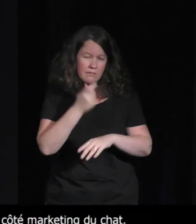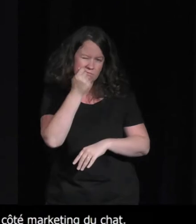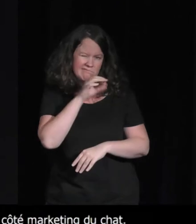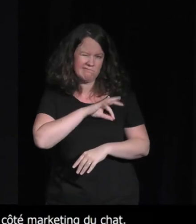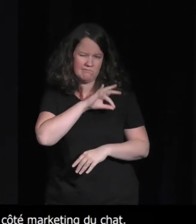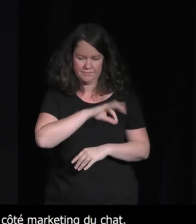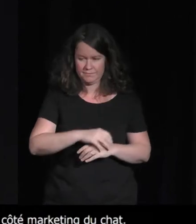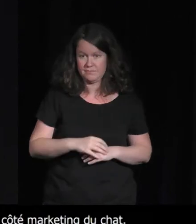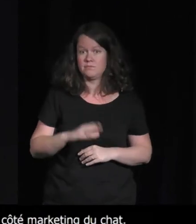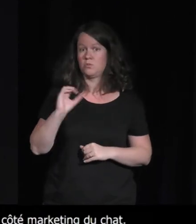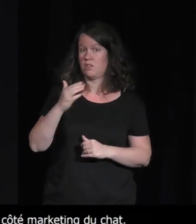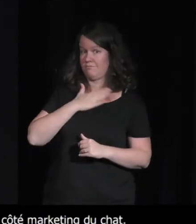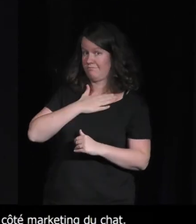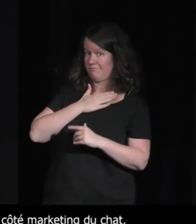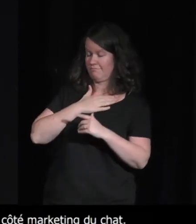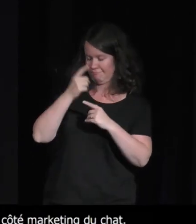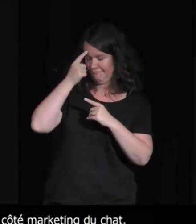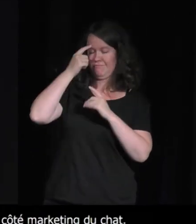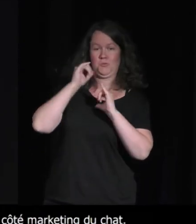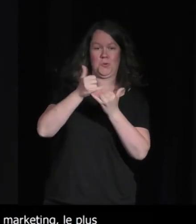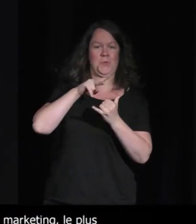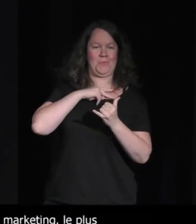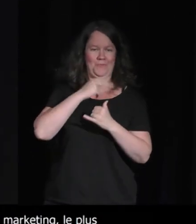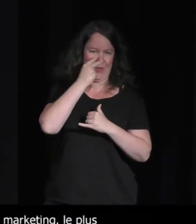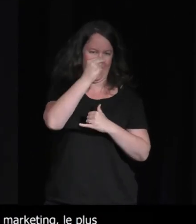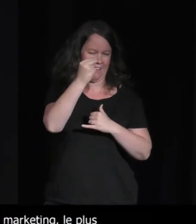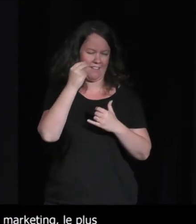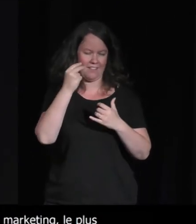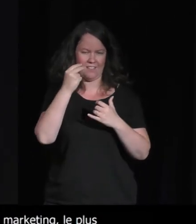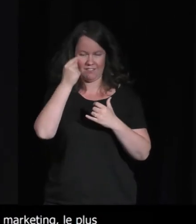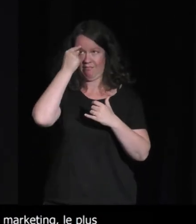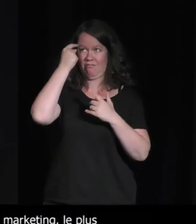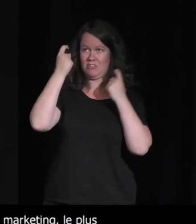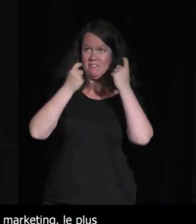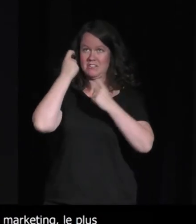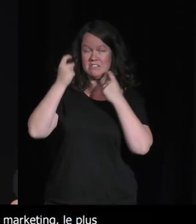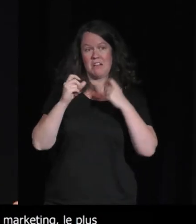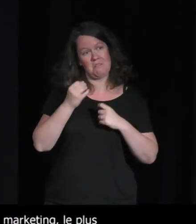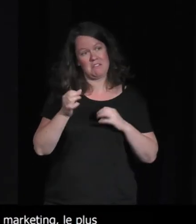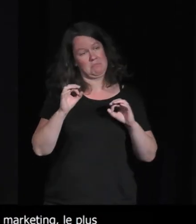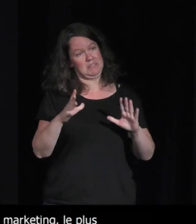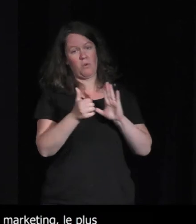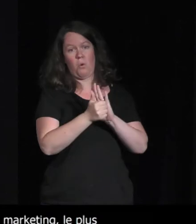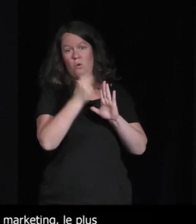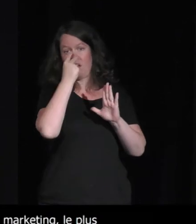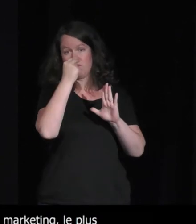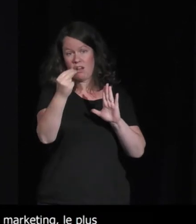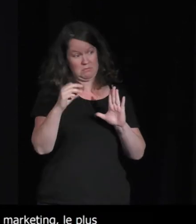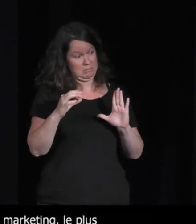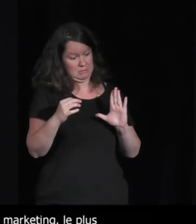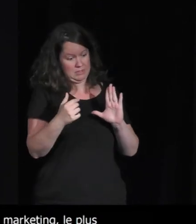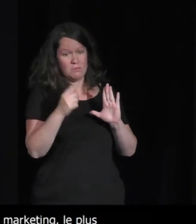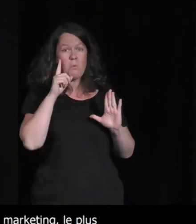aussi en train de faire ça parce qu'on était en train d'utiliser l'image de l'animal alors pas à des fins marketing mais finalement si parce que